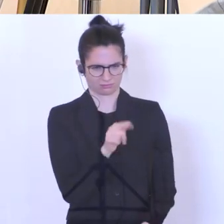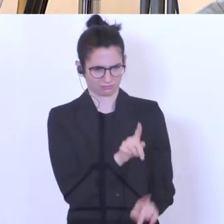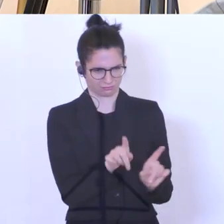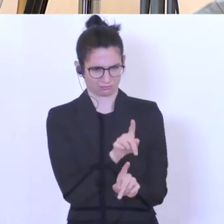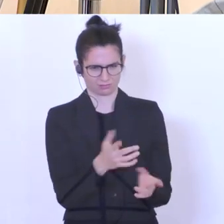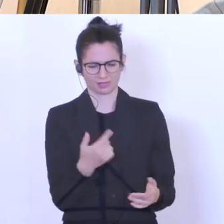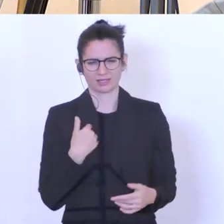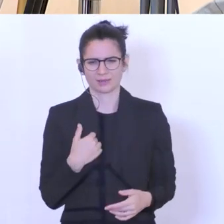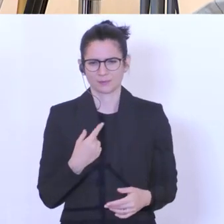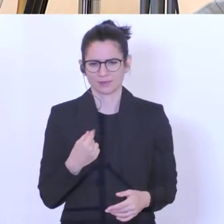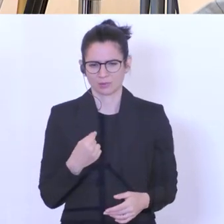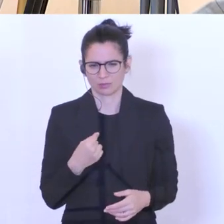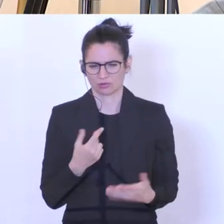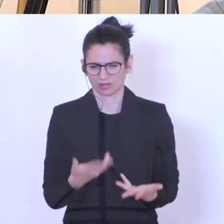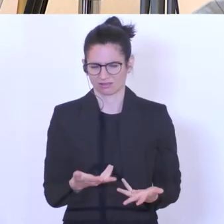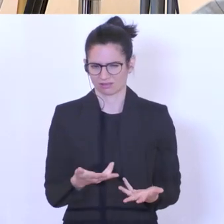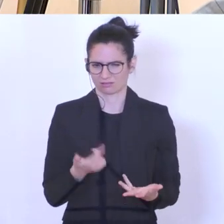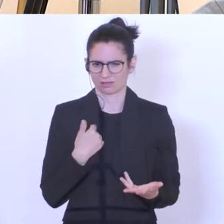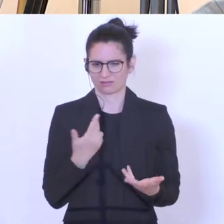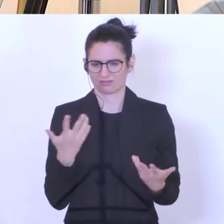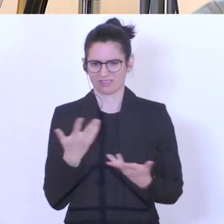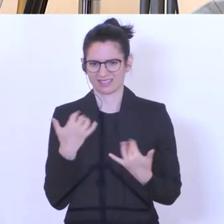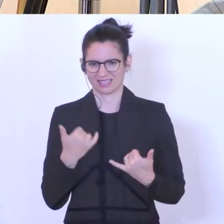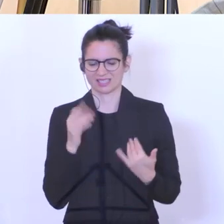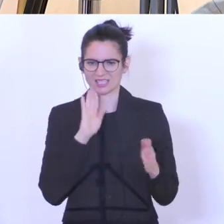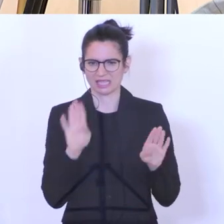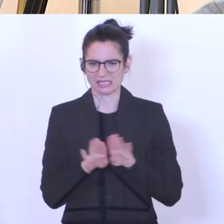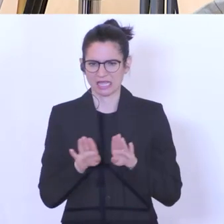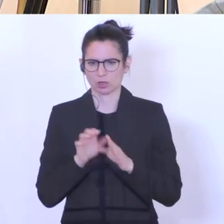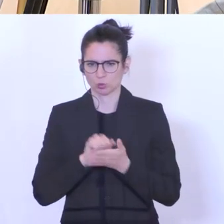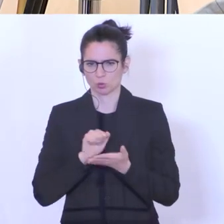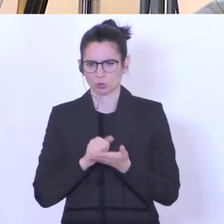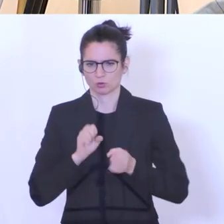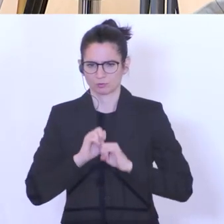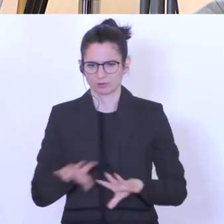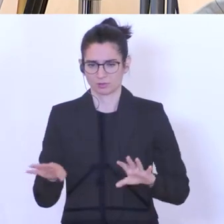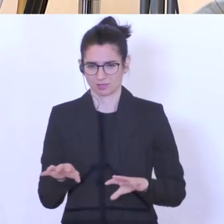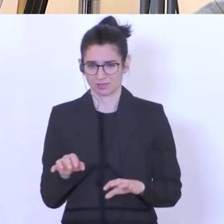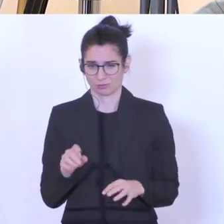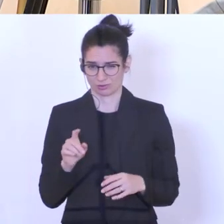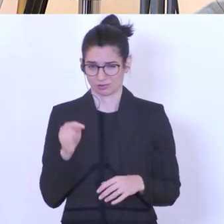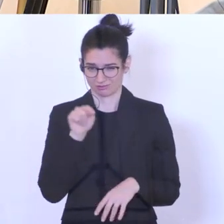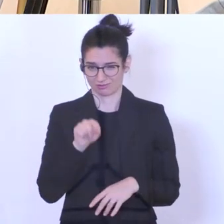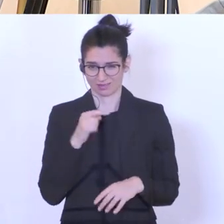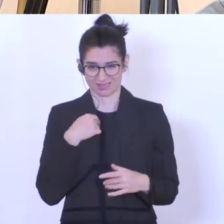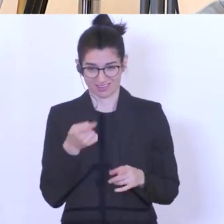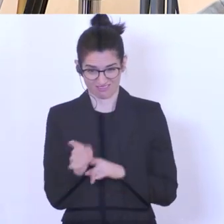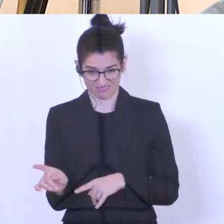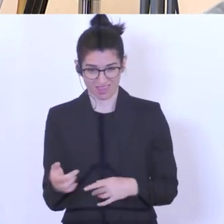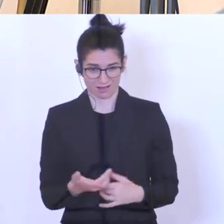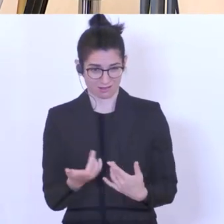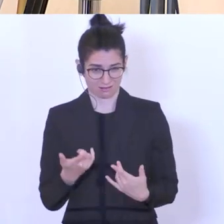Sie auch sozusagen in Nachbetrachtung dessen, was sich da jetzt das ganze Wochenende auch abgespielt hat, halten Sie diese Inszenierung für einen Fehler?